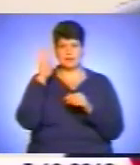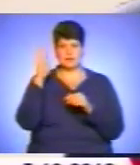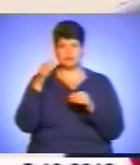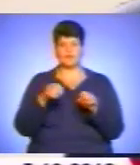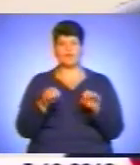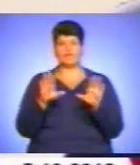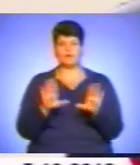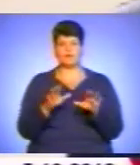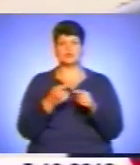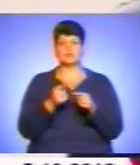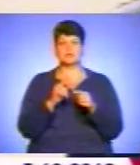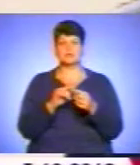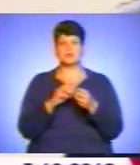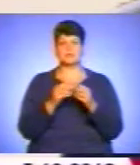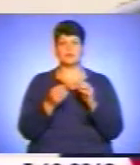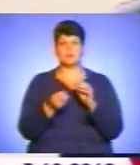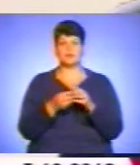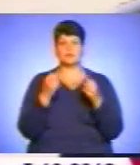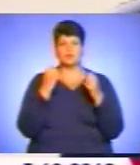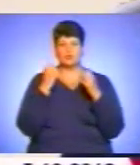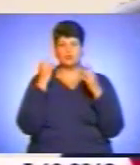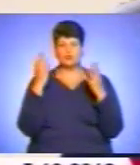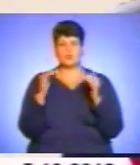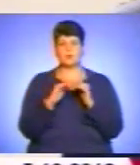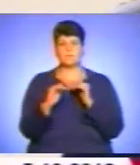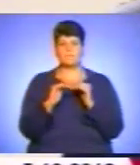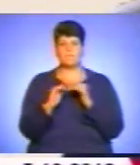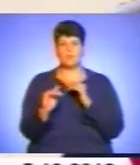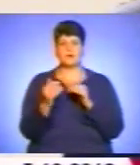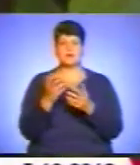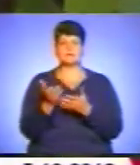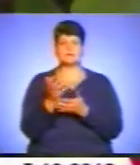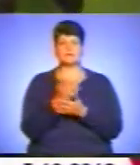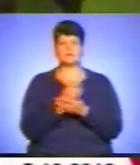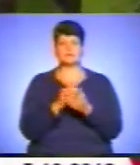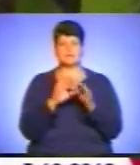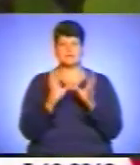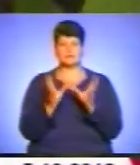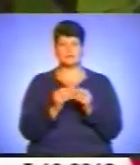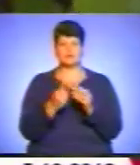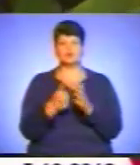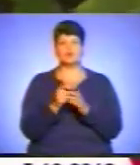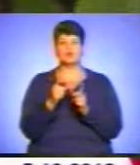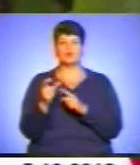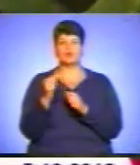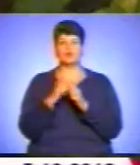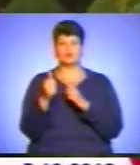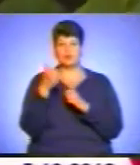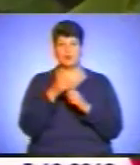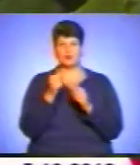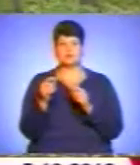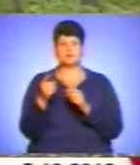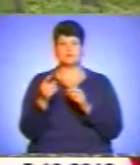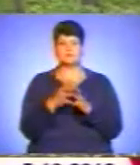вирішення цих проблем, і культура поля, і культура землеросту в цілому. До слова, щороку на Тернопільщині збільшується